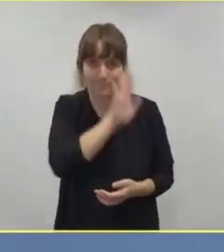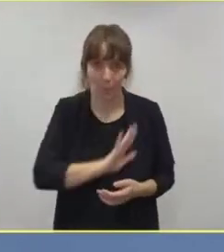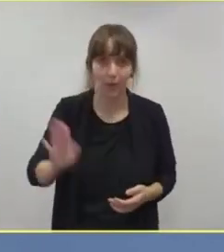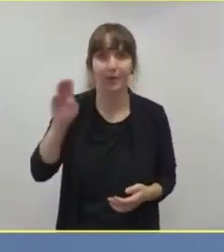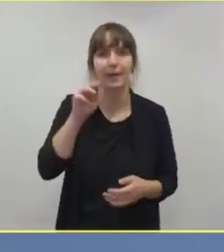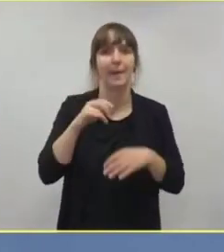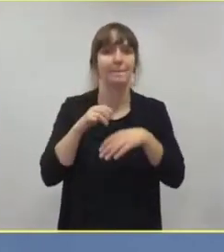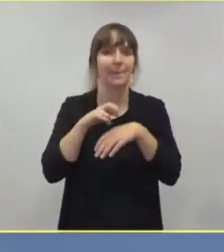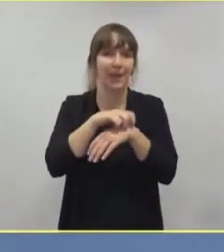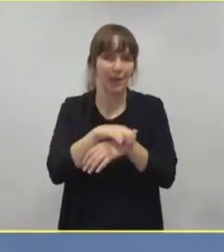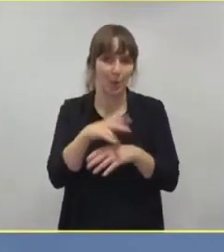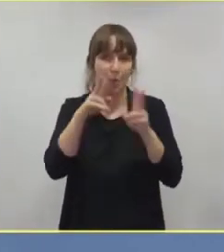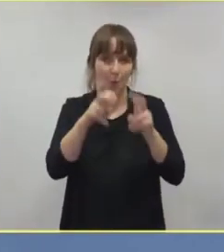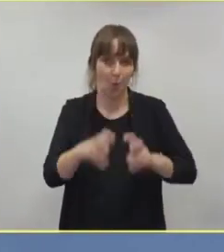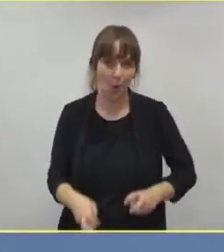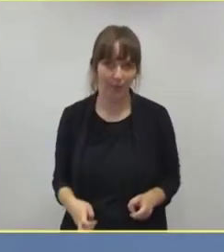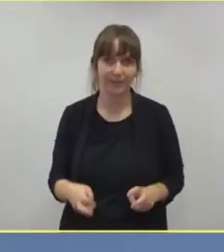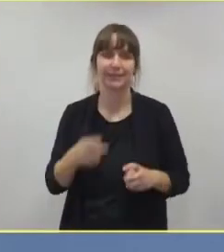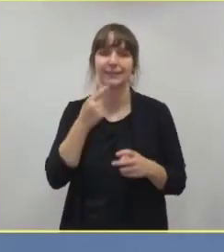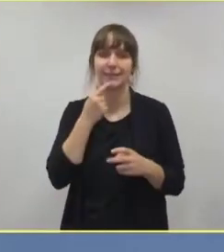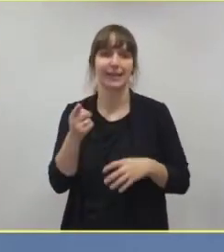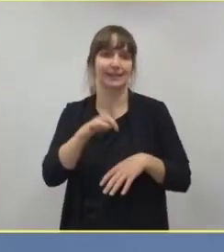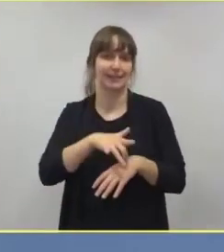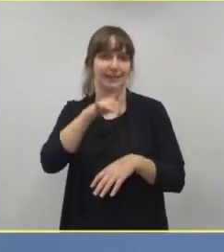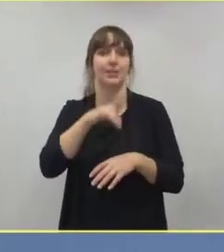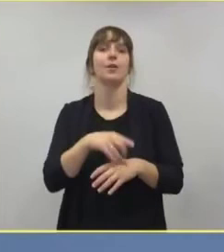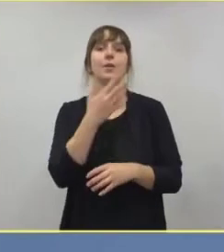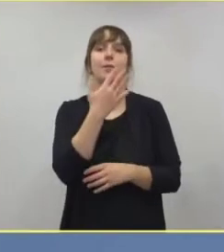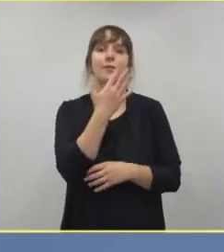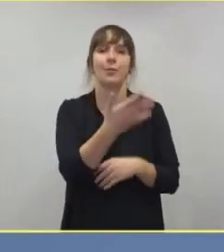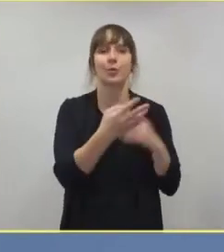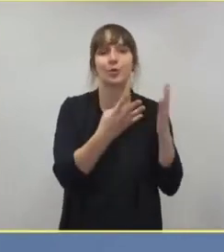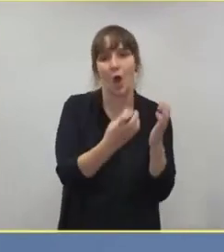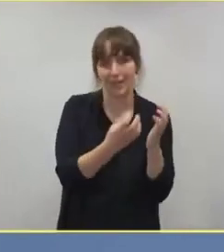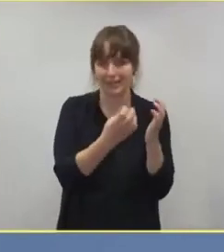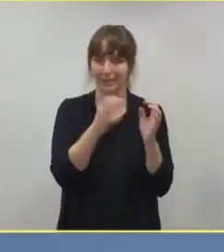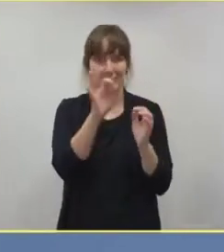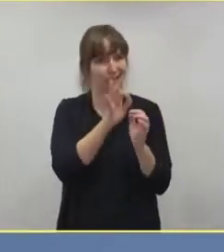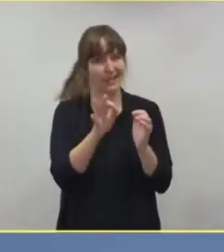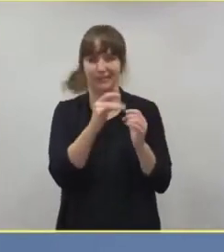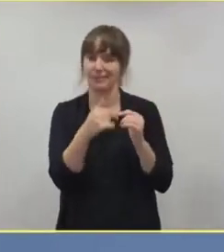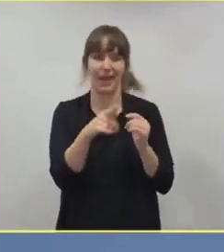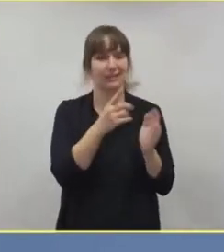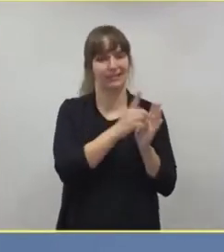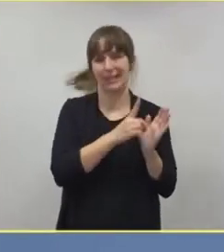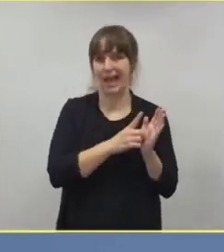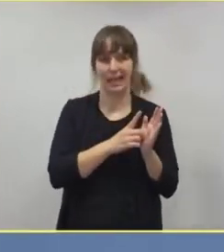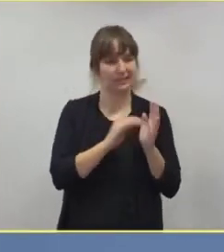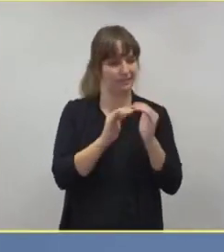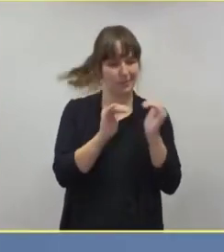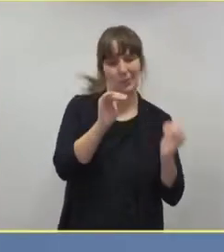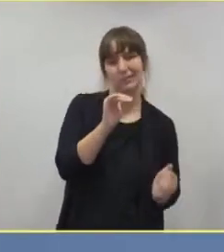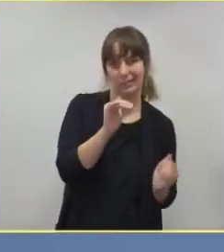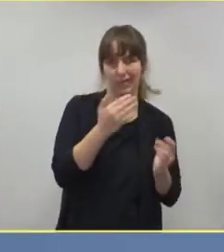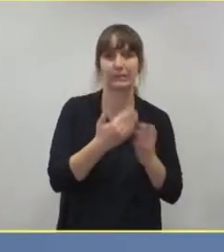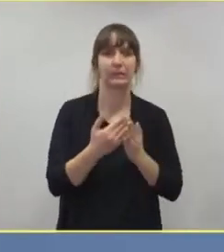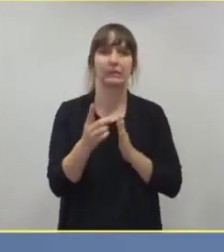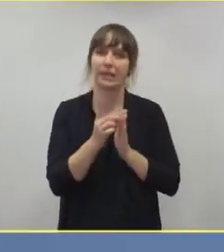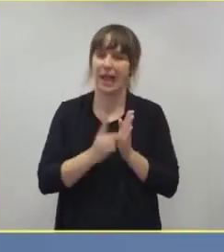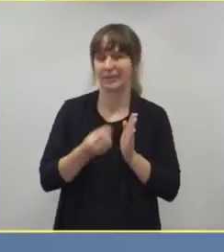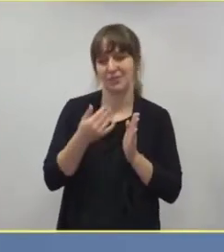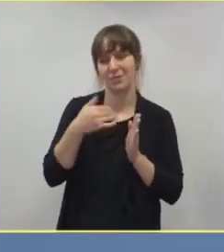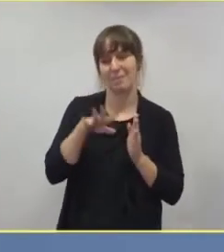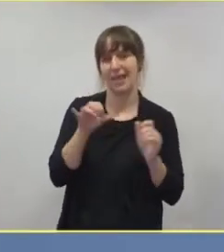diese Sensitivität von 95 bis 96 Prozent nicht ganz nachvollziehen. Die Daten sind aus unserer Meinung etwas schlechter.